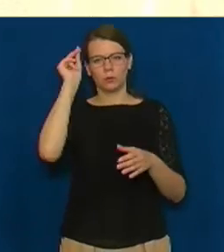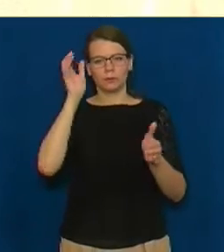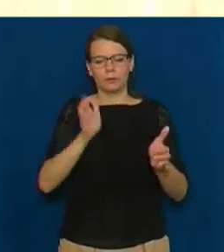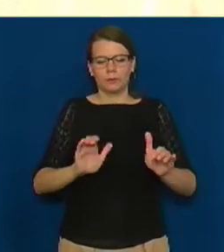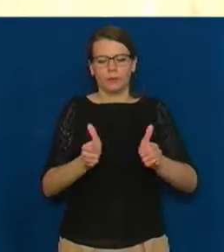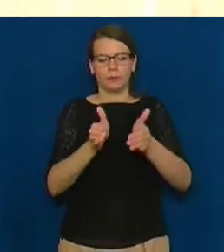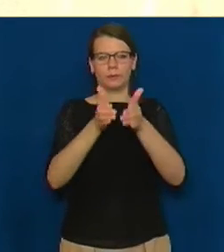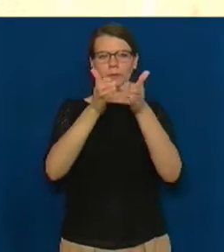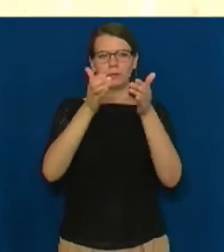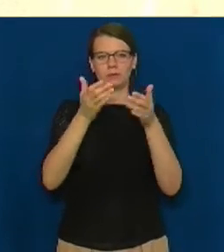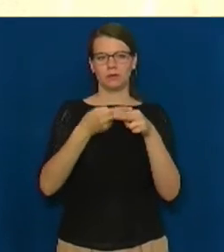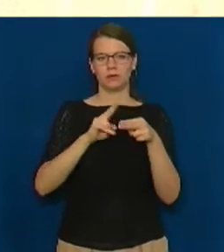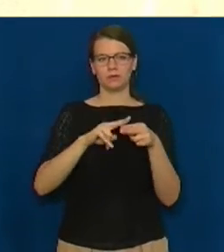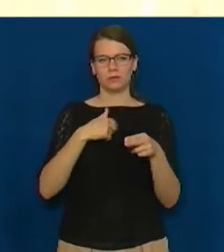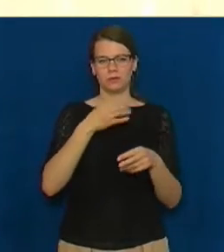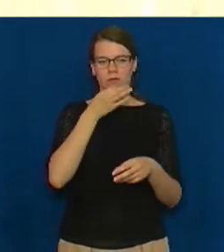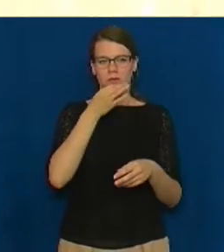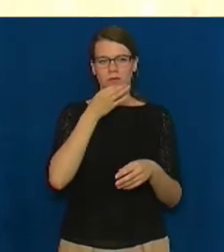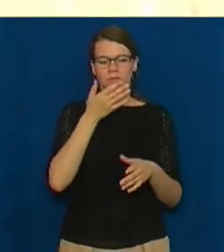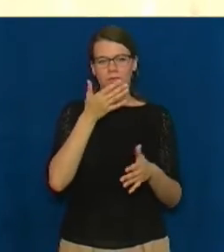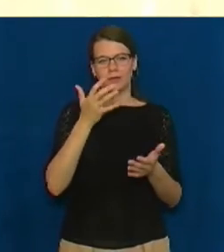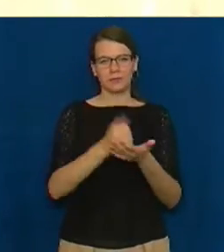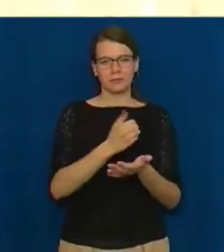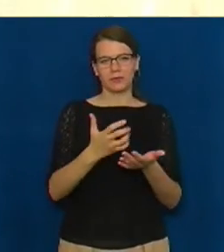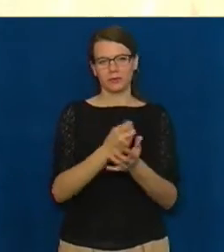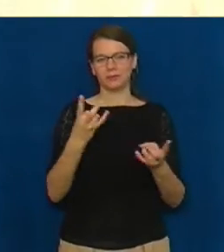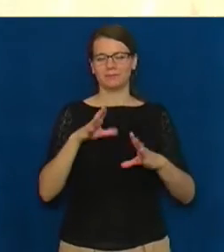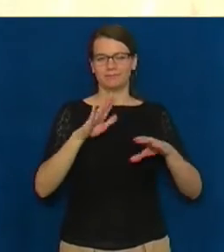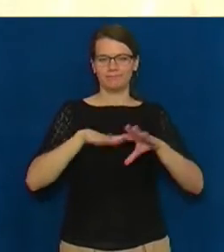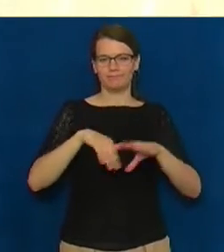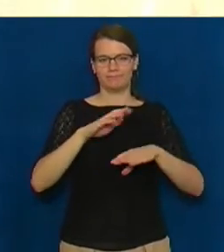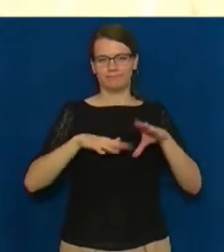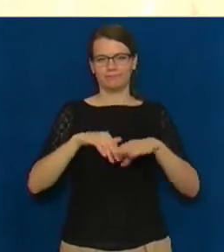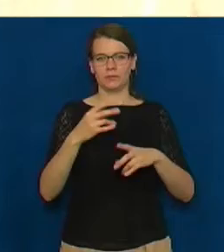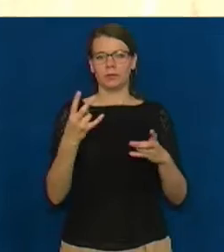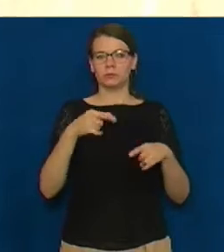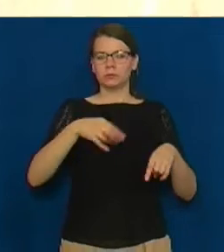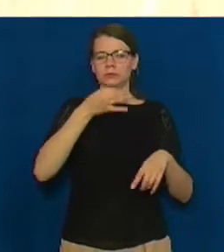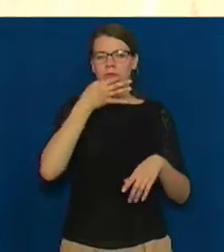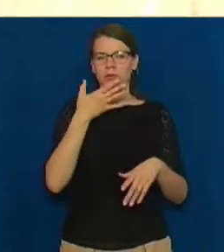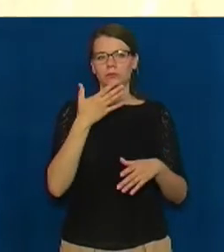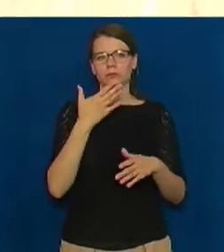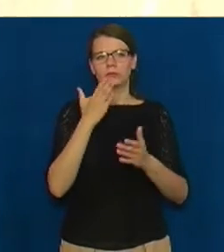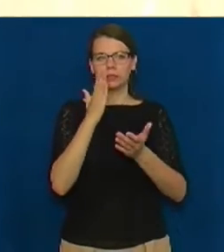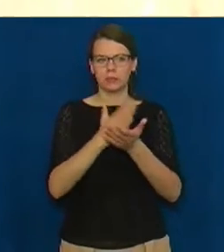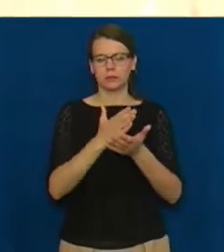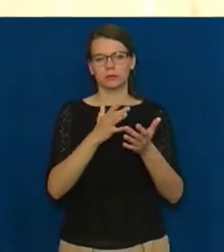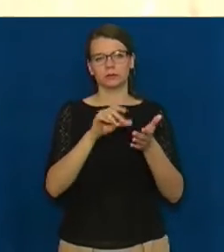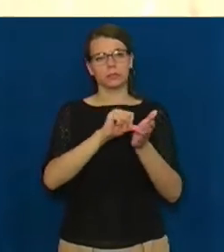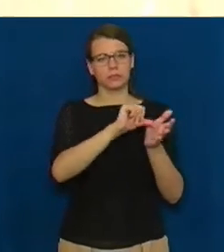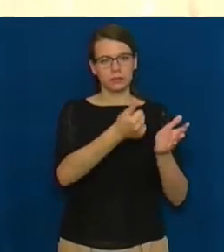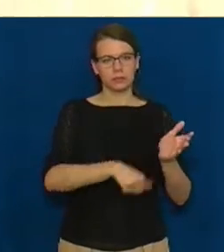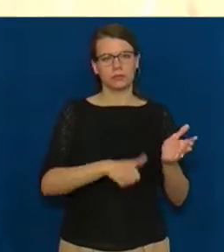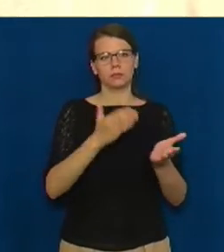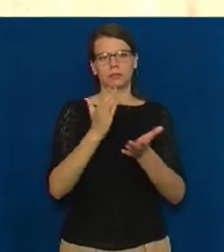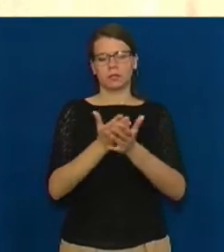цього не вдалося, але це треба практикувати. Тут просто класно, що тут є змога глина, коло.